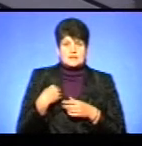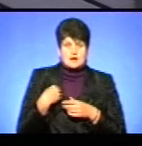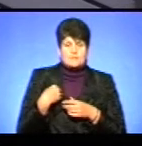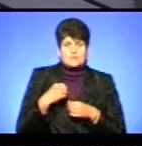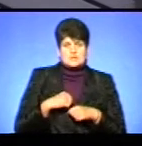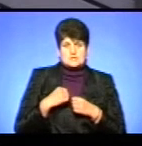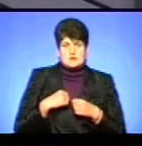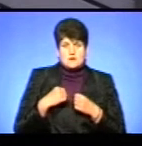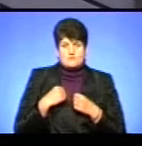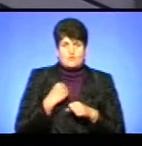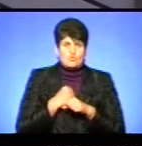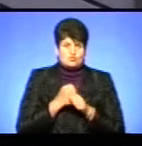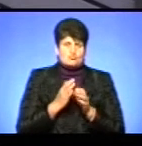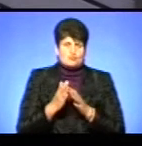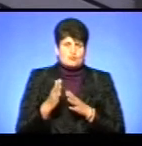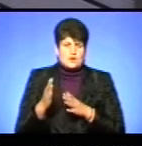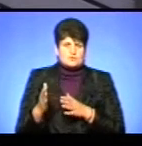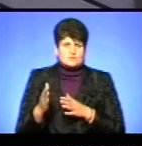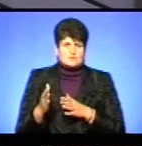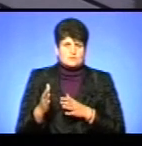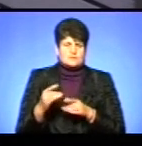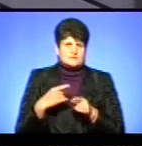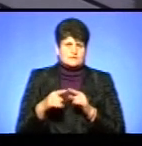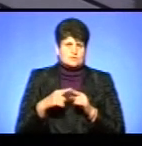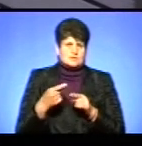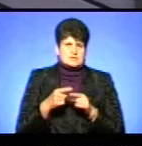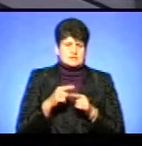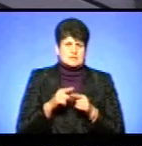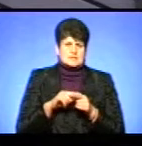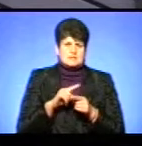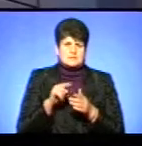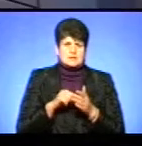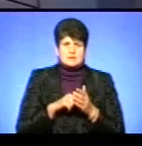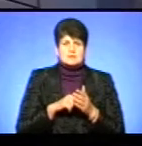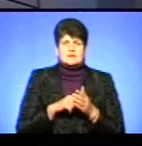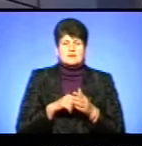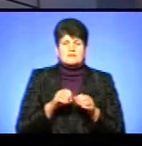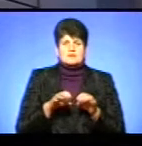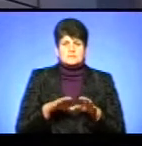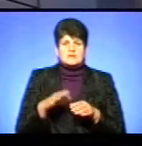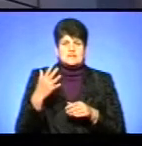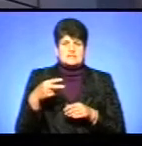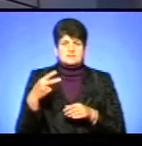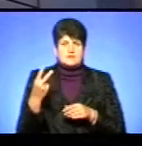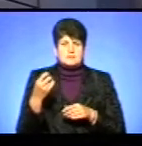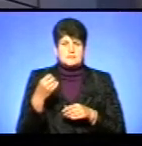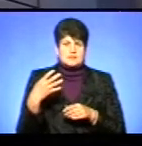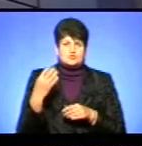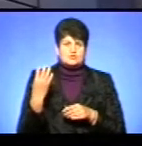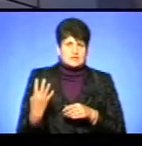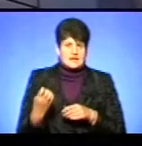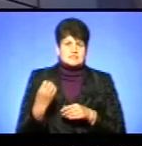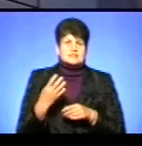постараюся в такому робочому порядку оперативно це питання вирішити. Нагадуємо ще раз, 52-15-14, номер